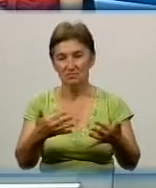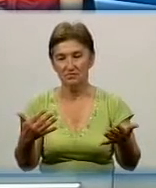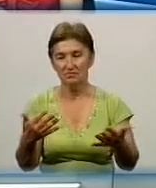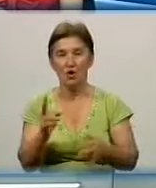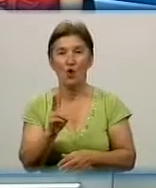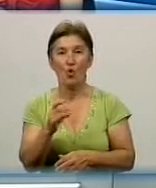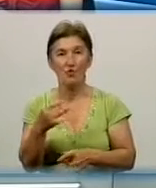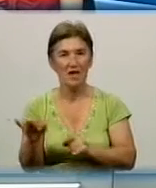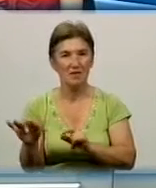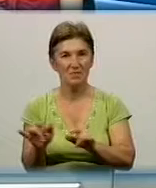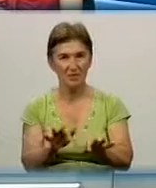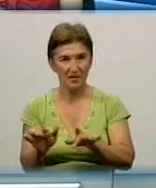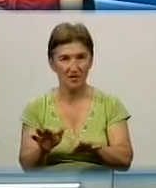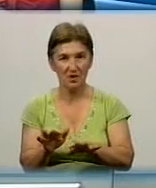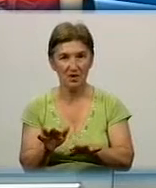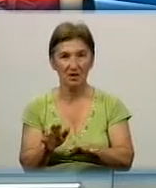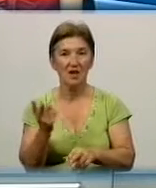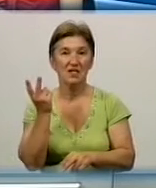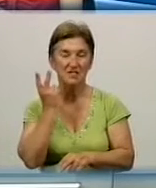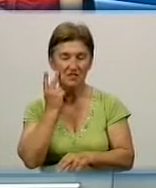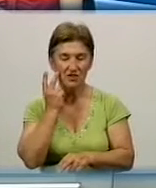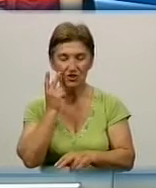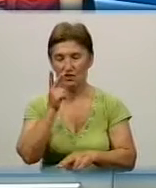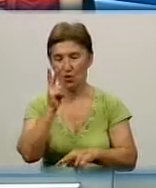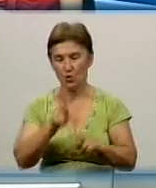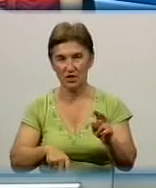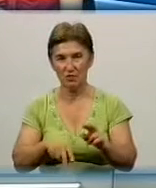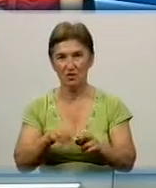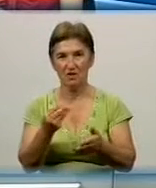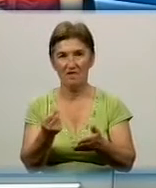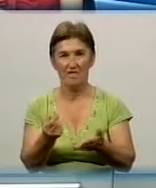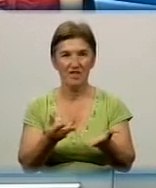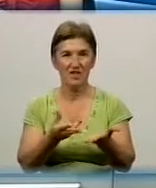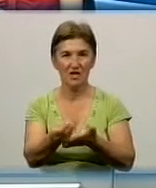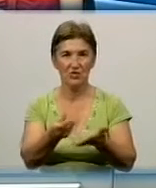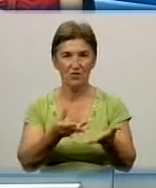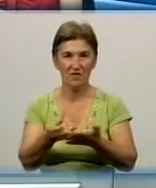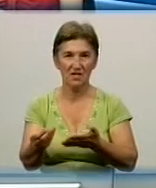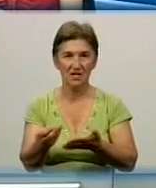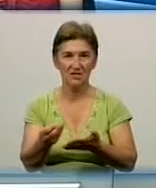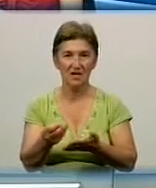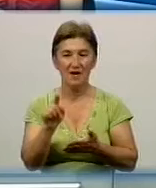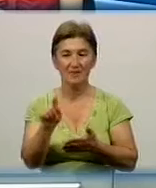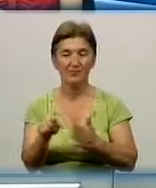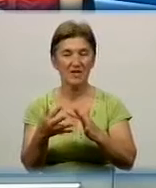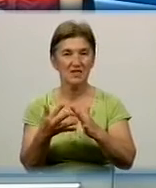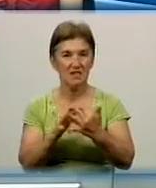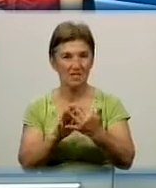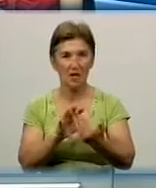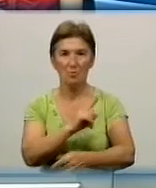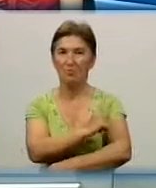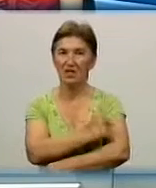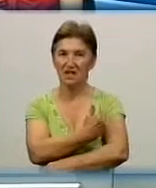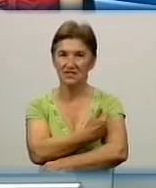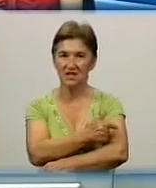справами. І, звичайно, по остаточними ознаками фінансувалася сільська медицина